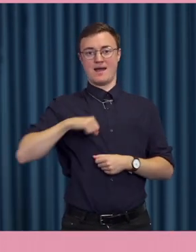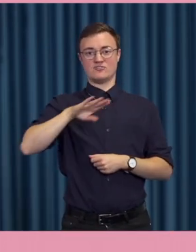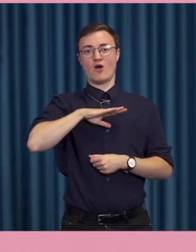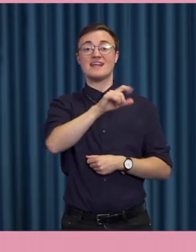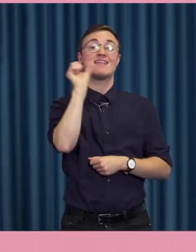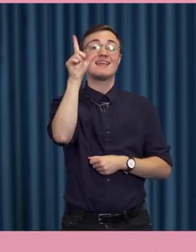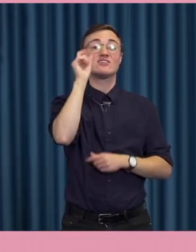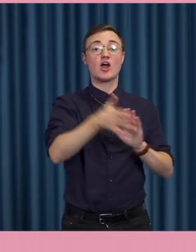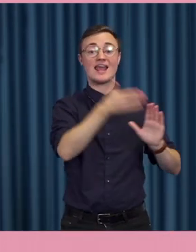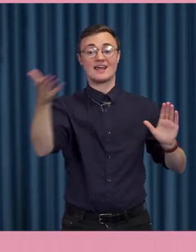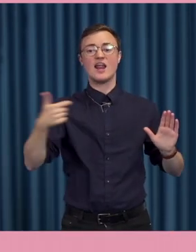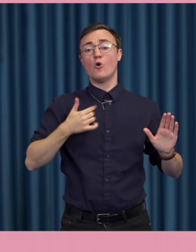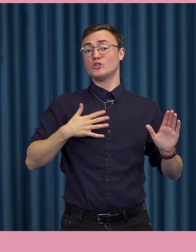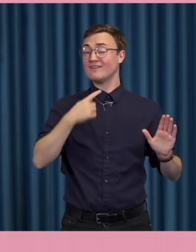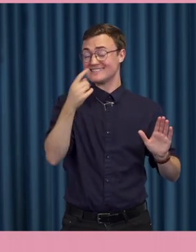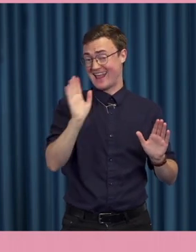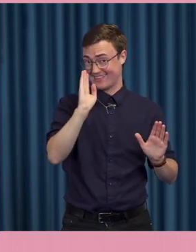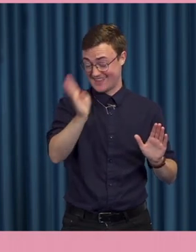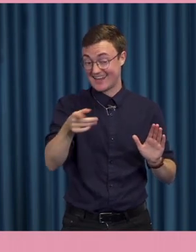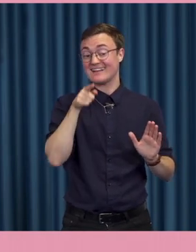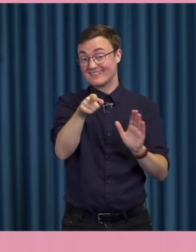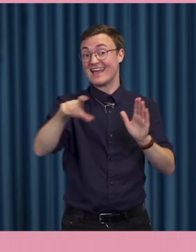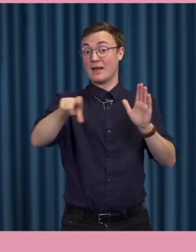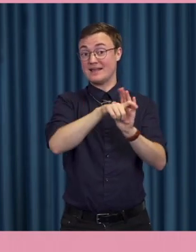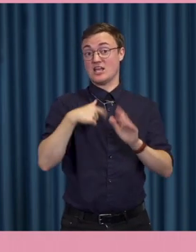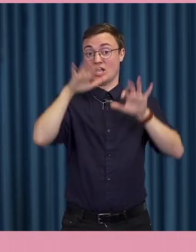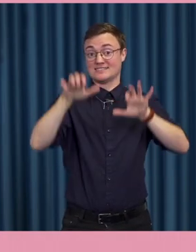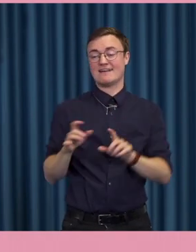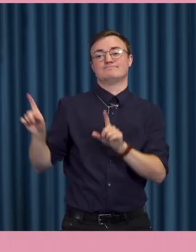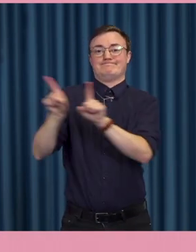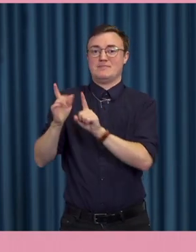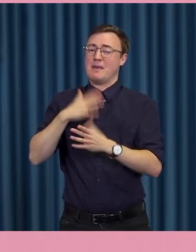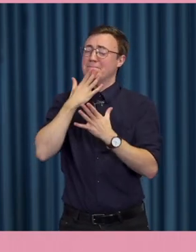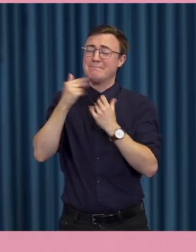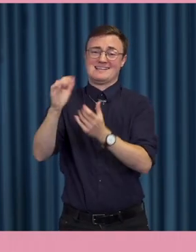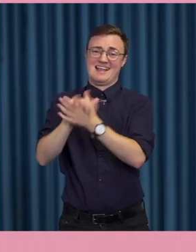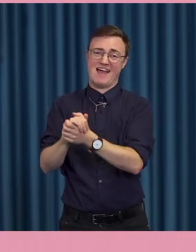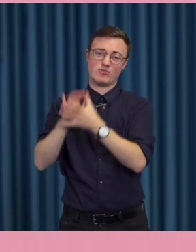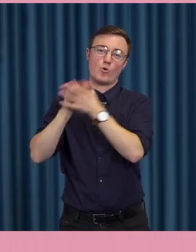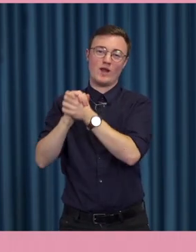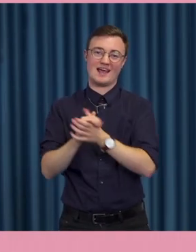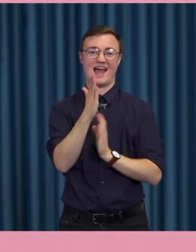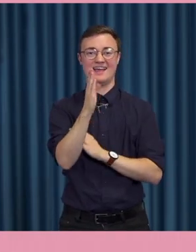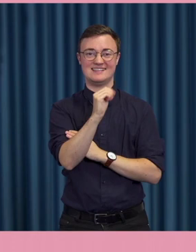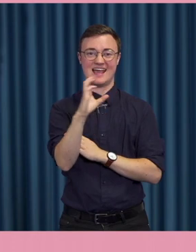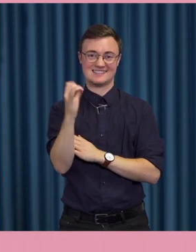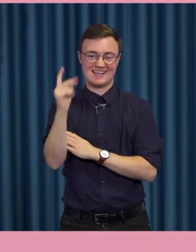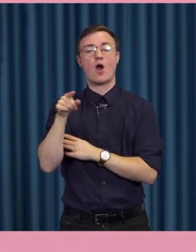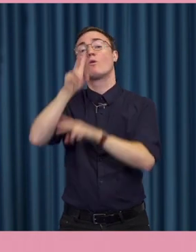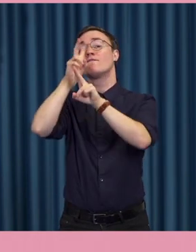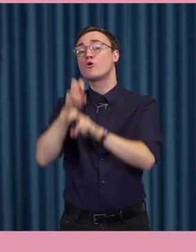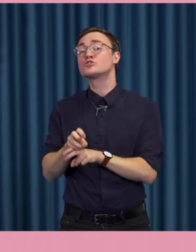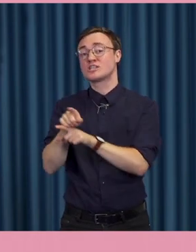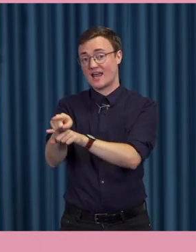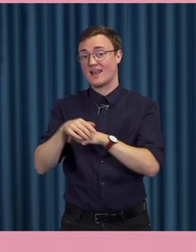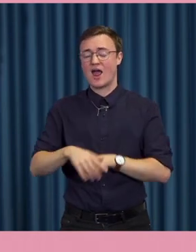Och jag ska säga på en gång att det här kapitlet skrev jag tillsammans med min absolut bästa vän och kollega Jessica Giangio-Menico, som är forskare och